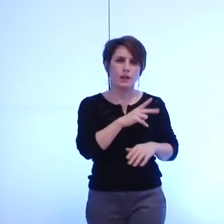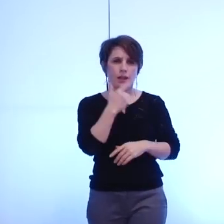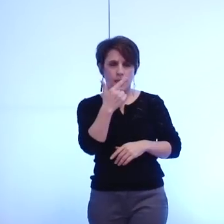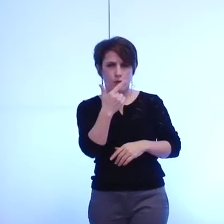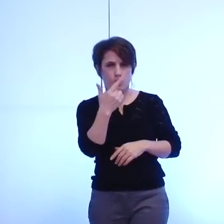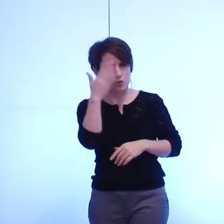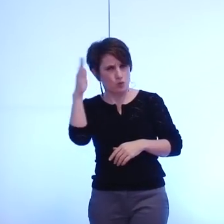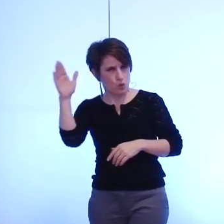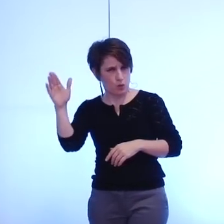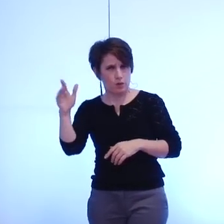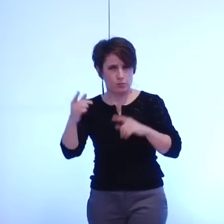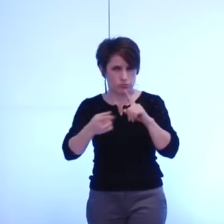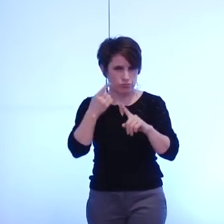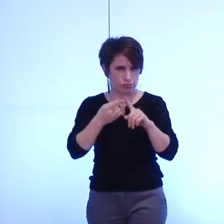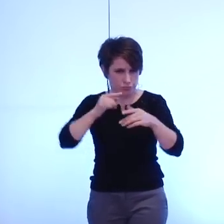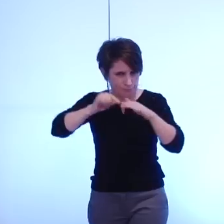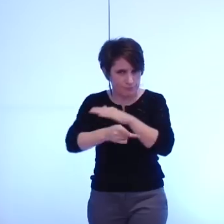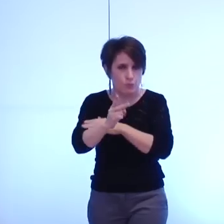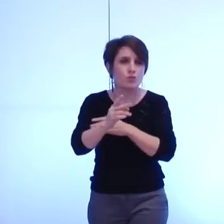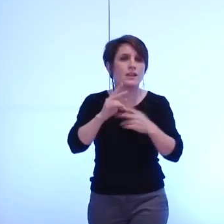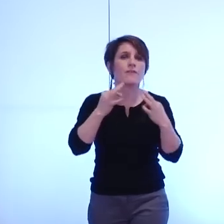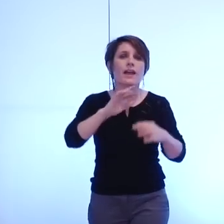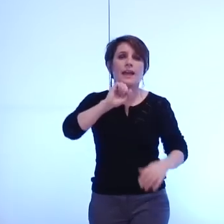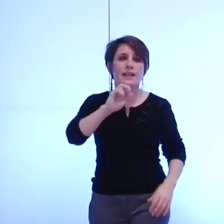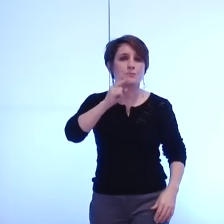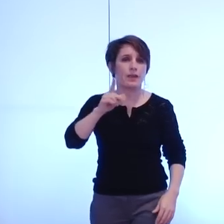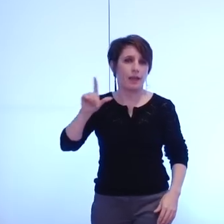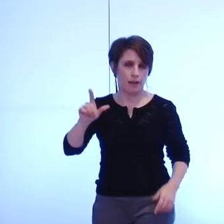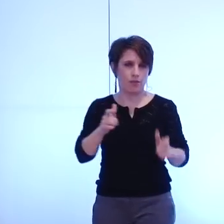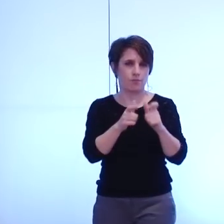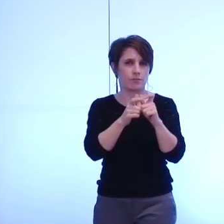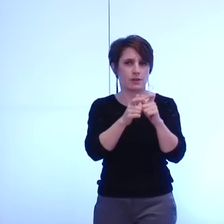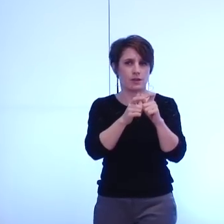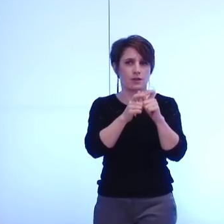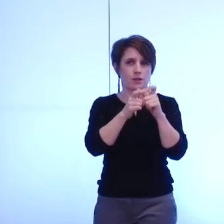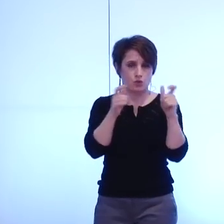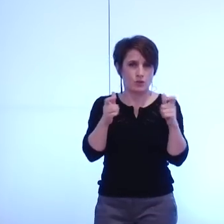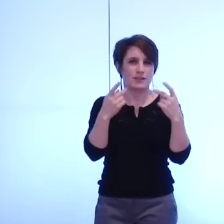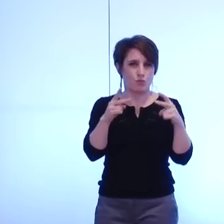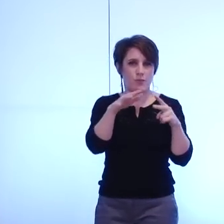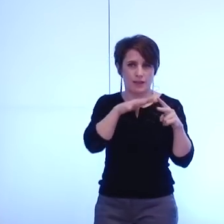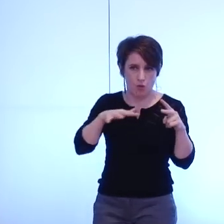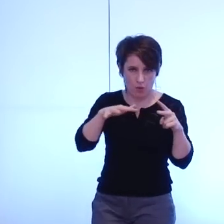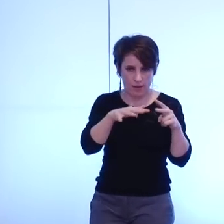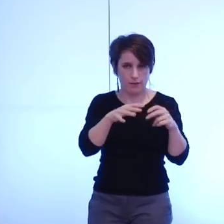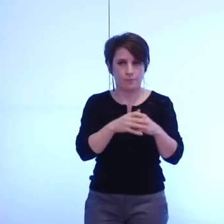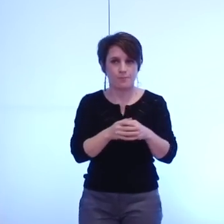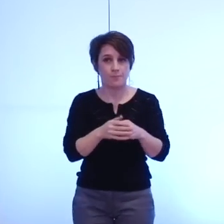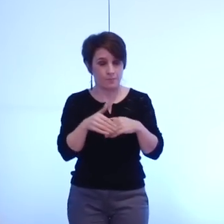concernent les entreprises publiques locales pour lesquelles il y aura lieu d'organiser une session d'action